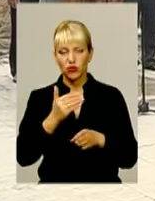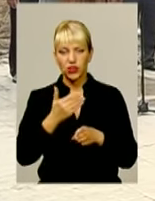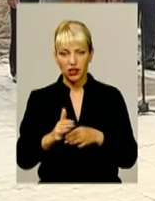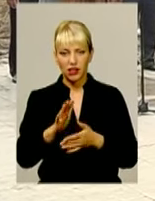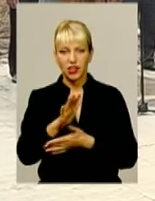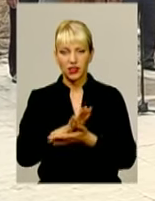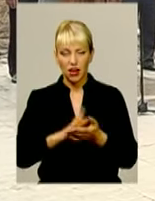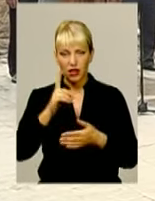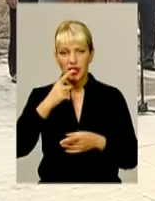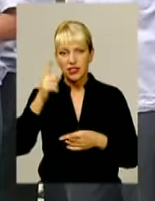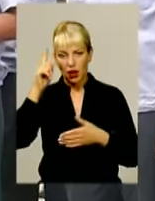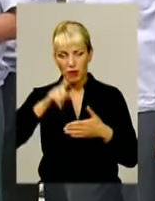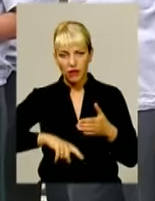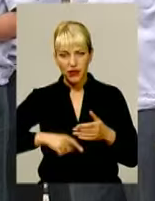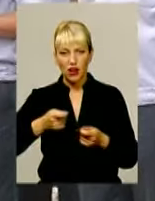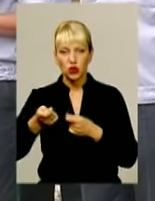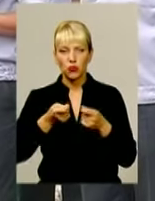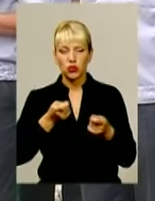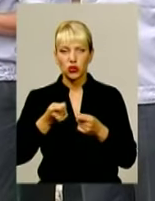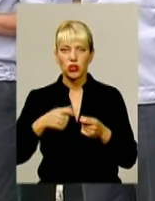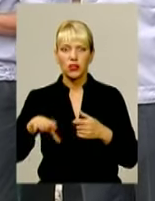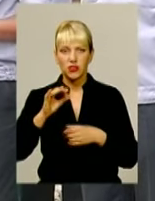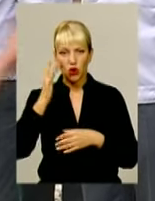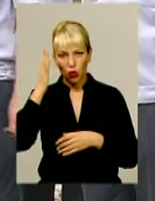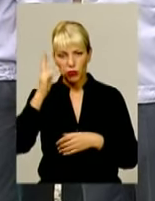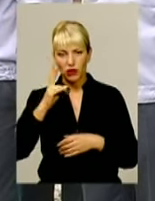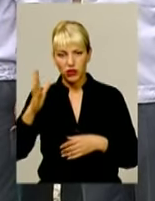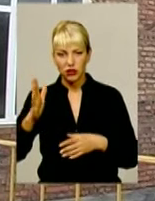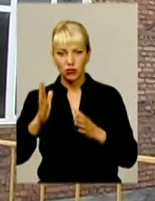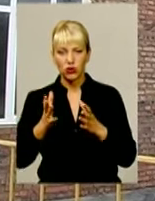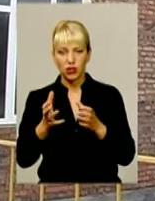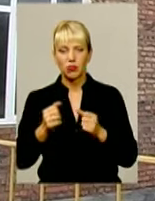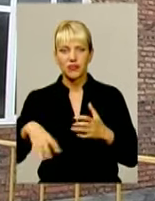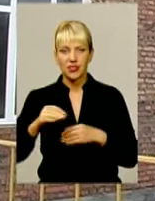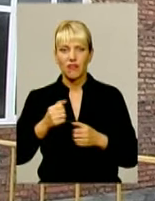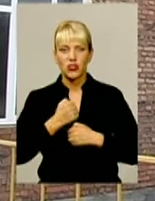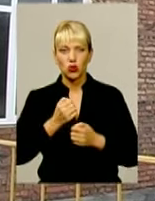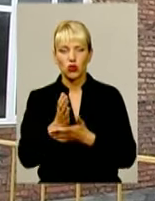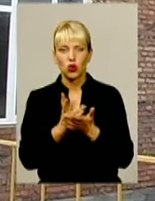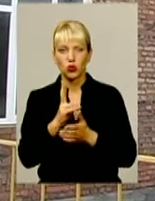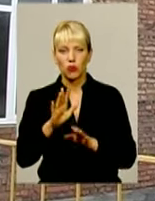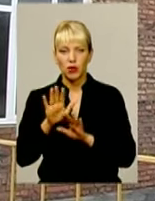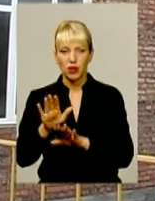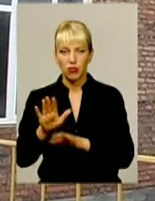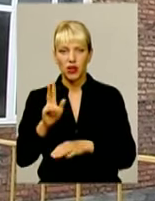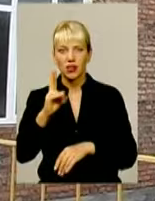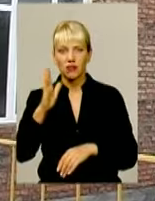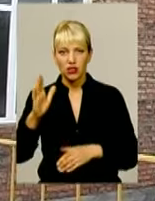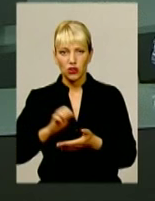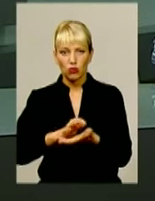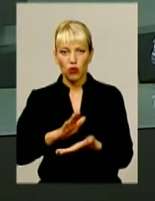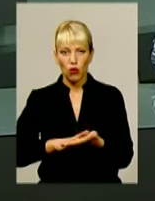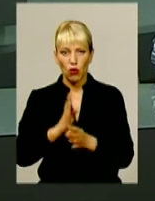Тож омріяні власні квадратні метри зможуть отримати усі військовослужбовці Держприкордонслужби, які наразі перебувають на квартирному обліку.